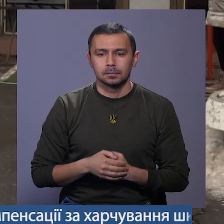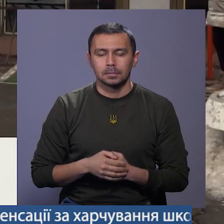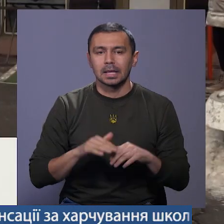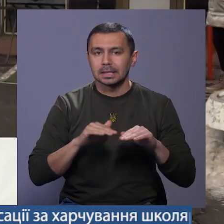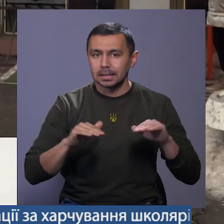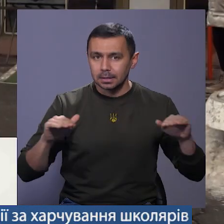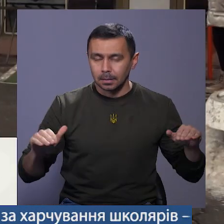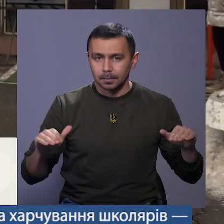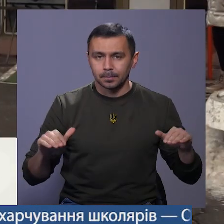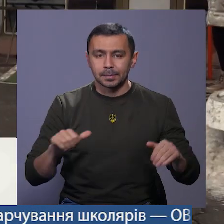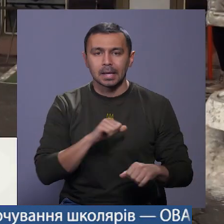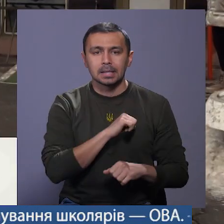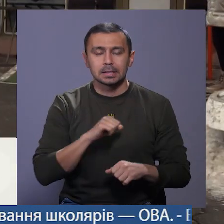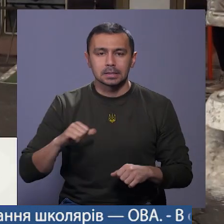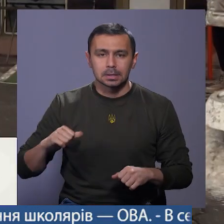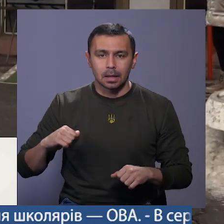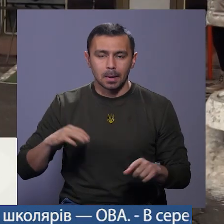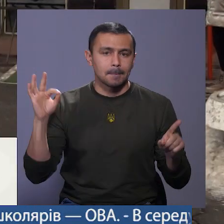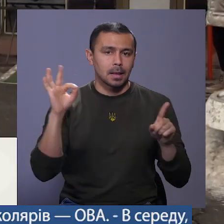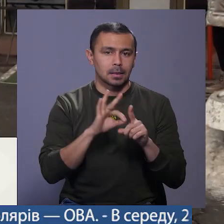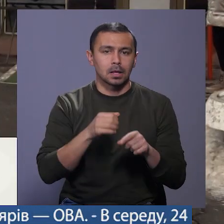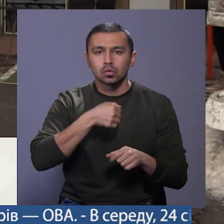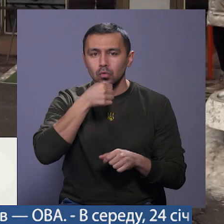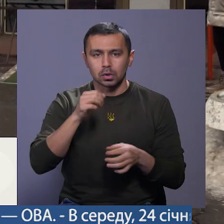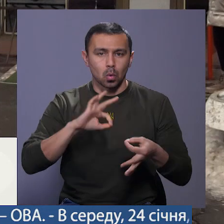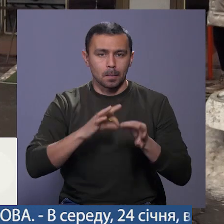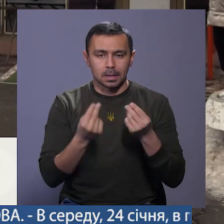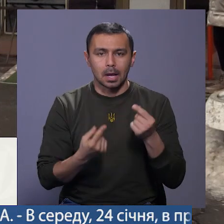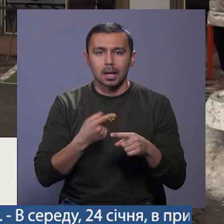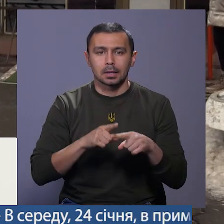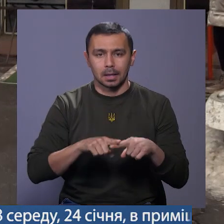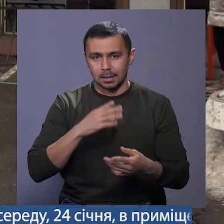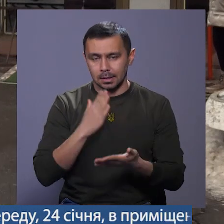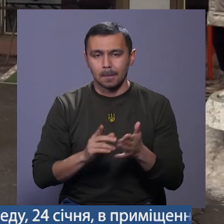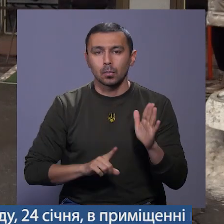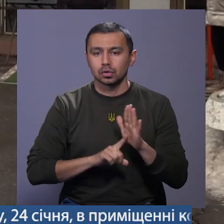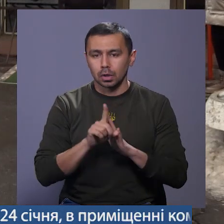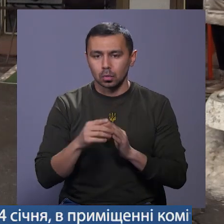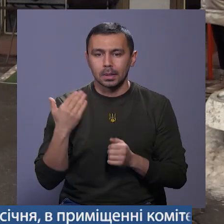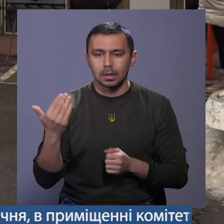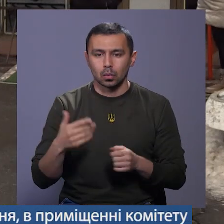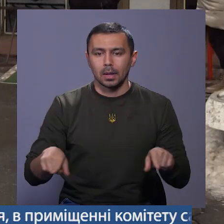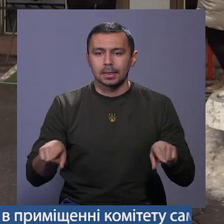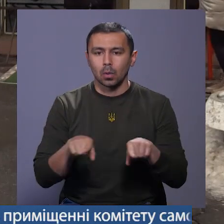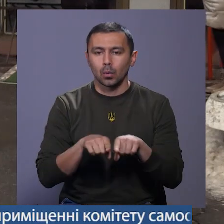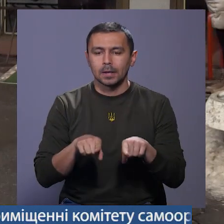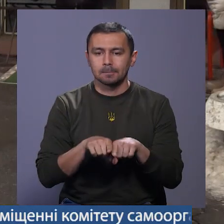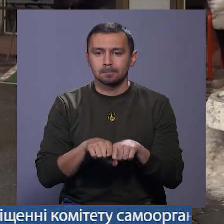Дітям. Саме мета – це дорослі олімпійські ігри. А це є початком їхньої такої